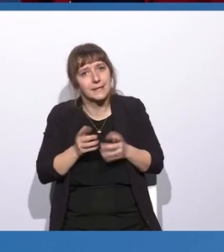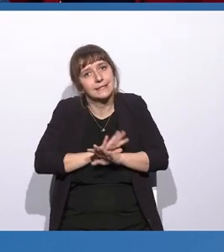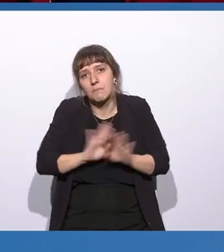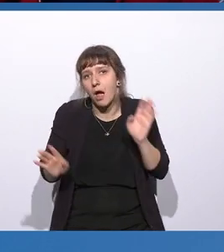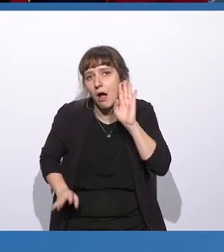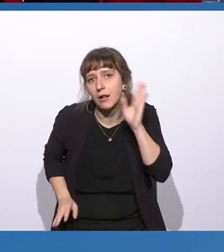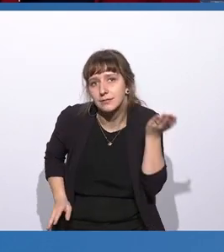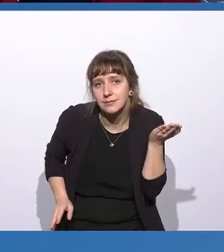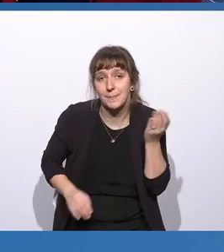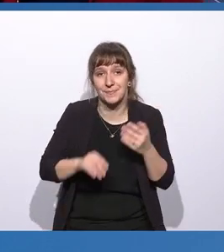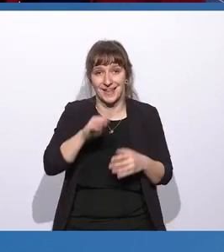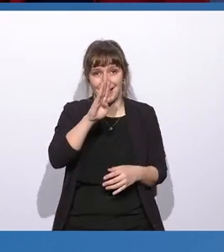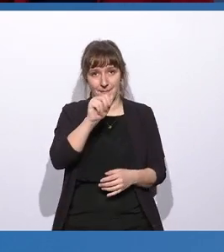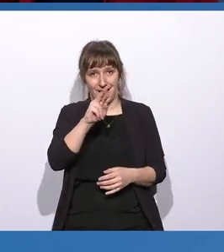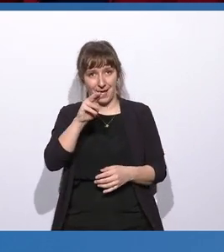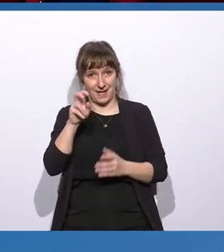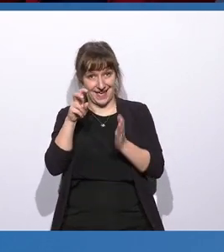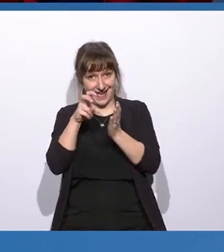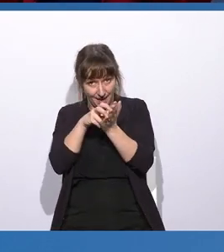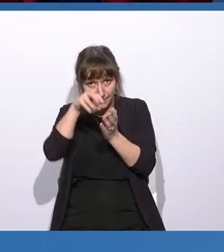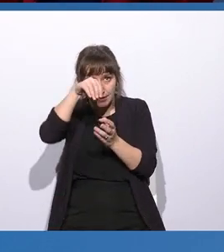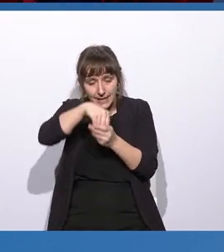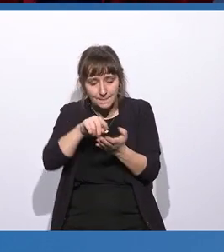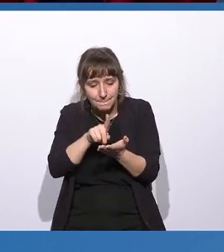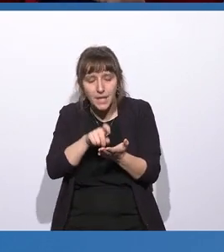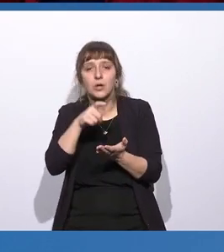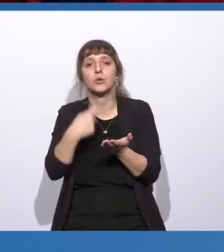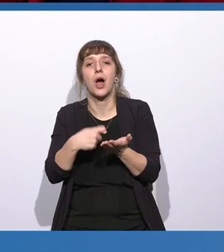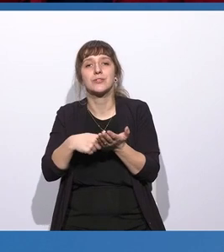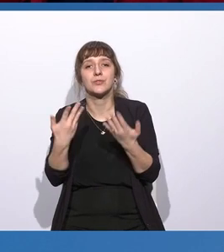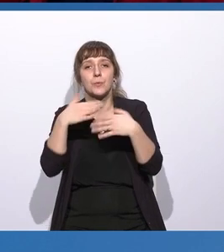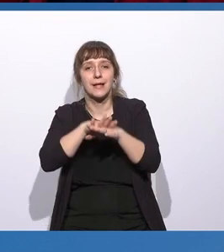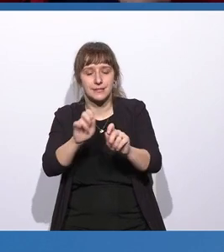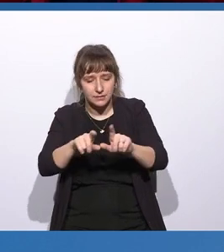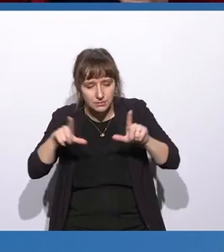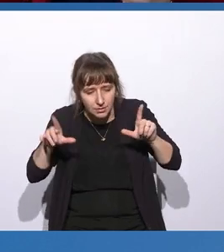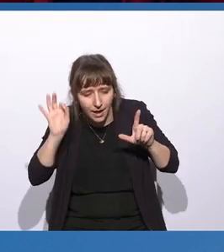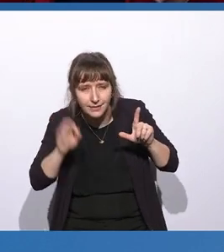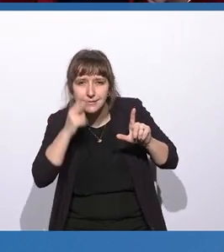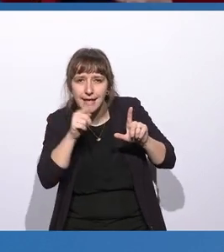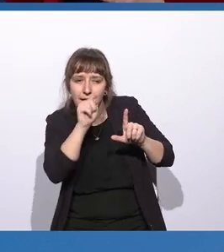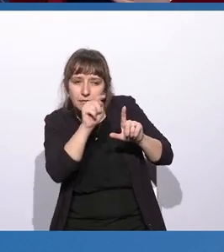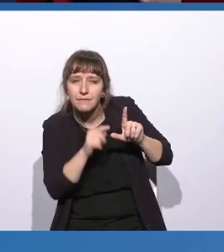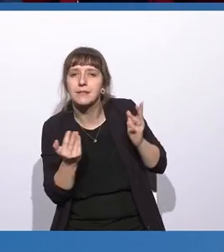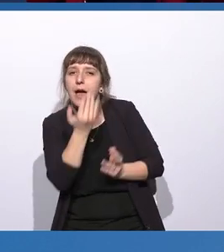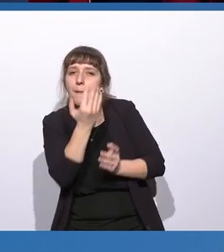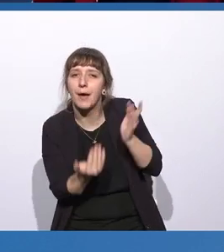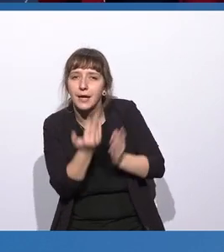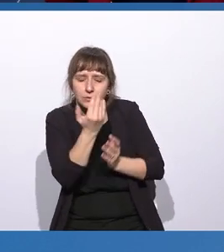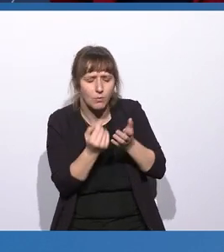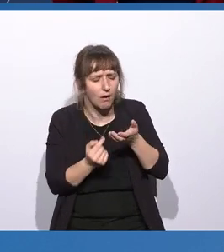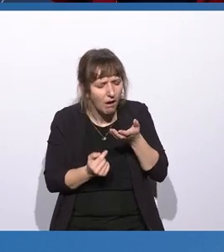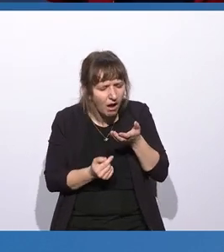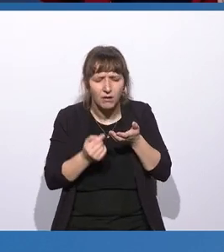Kostenübersicht in der Barmer-App können Sie tatsächlich sehen, was abgerechnet wurde. Können die richtigen Fragen stellen und